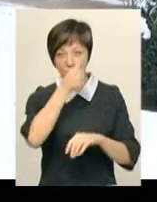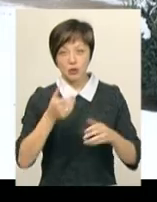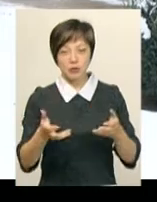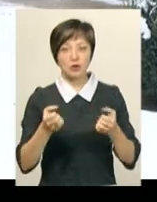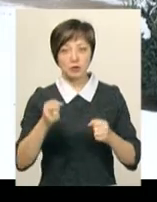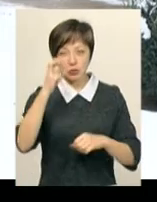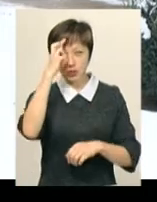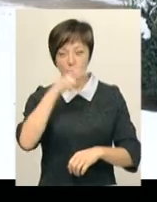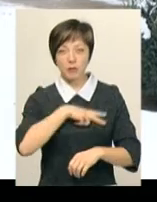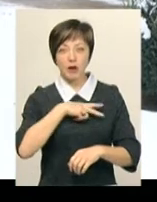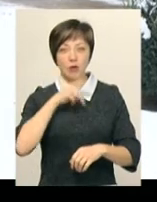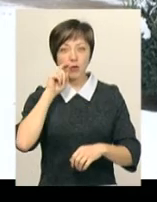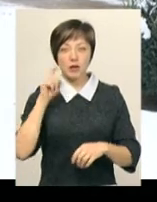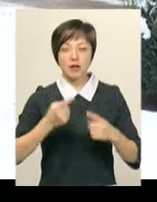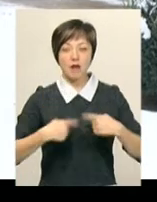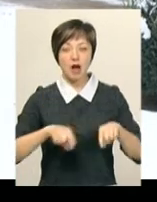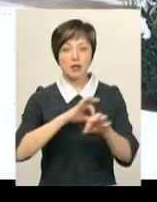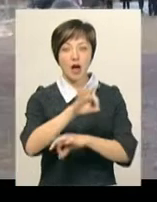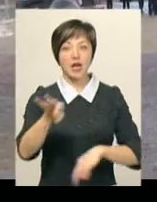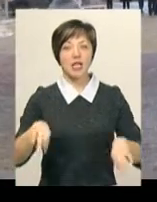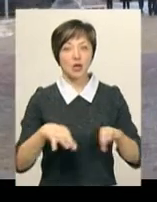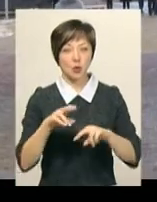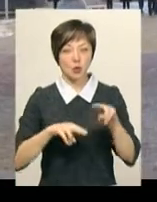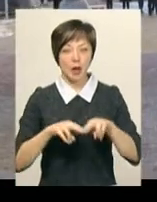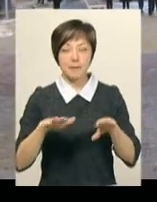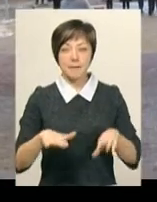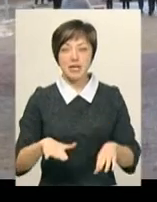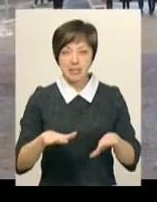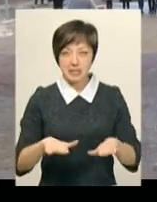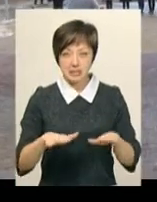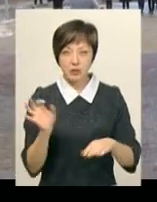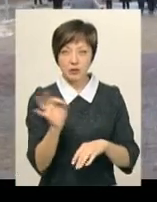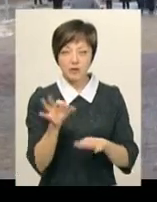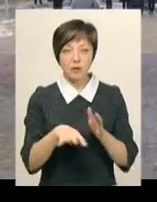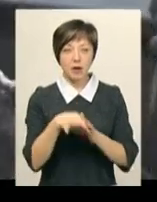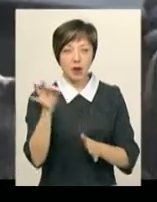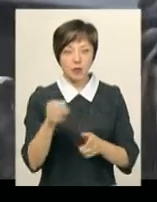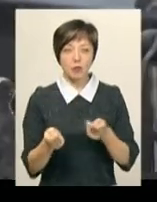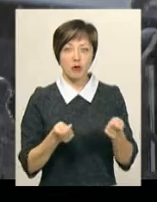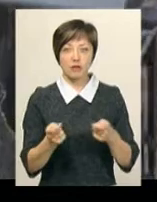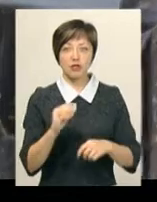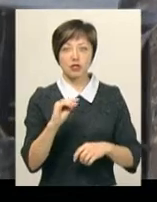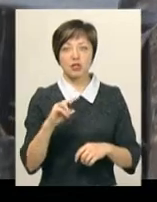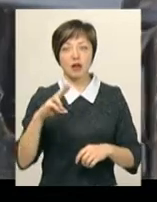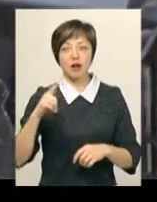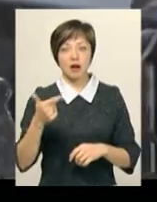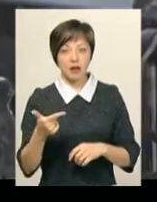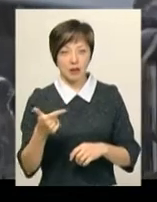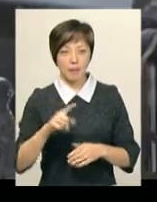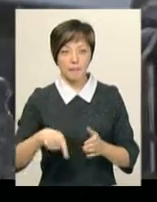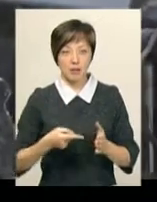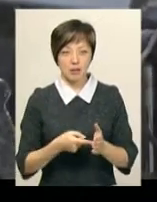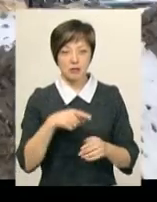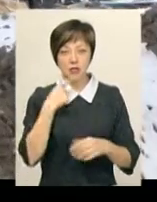Державну премію України в галузі архітектури. Місце для будівництва цієї вбиральні вибирало управління житлово-комунального господарства